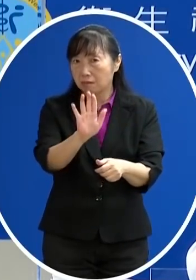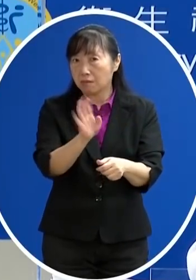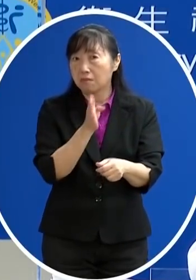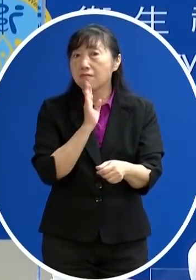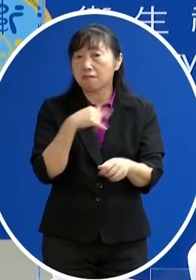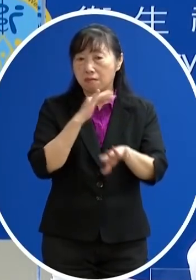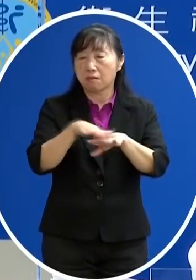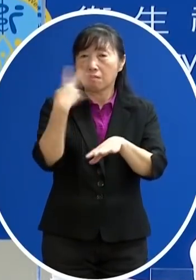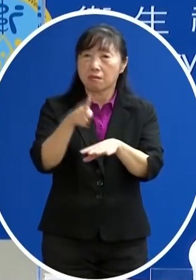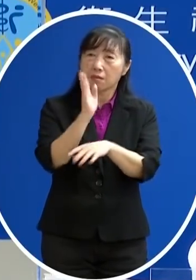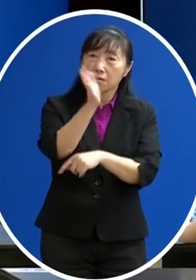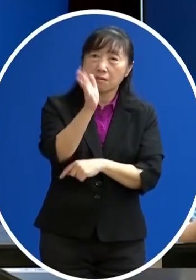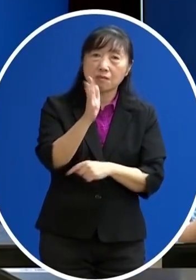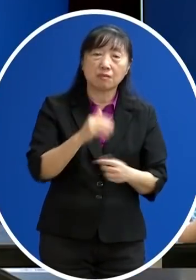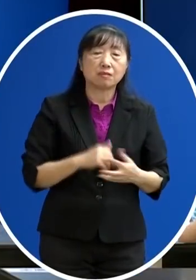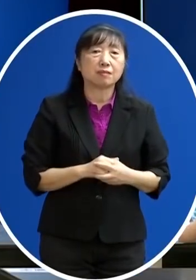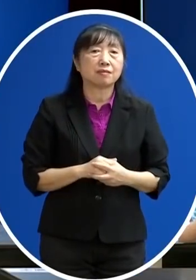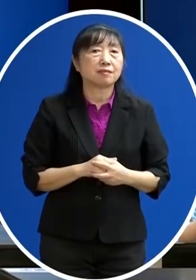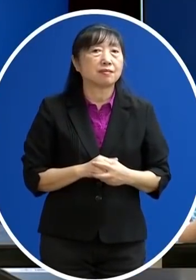繼續了解 謝謝